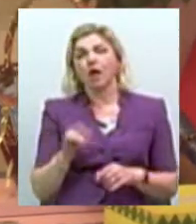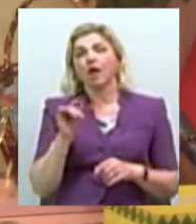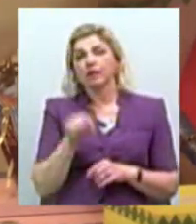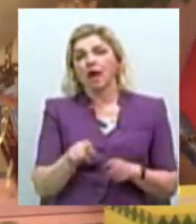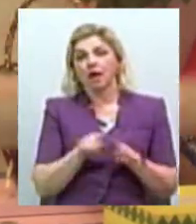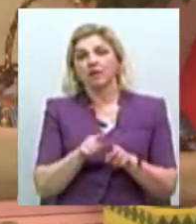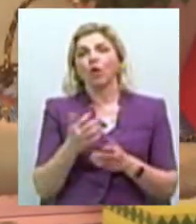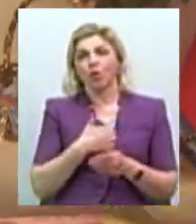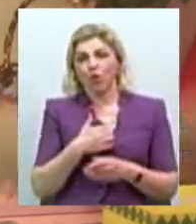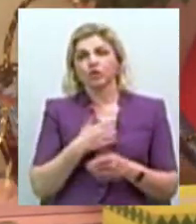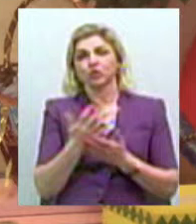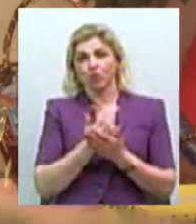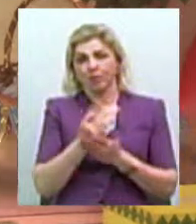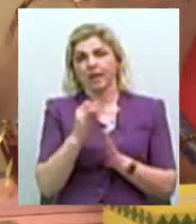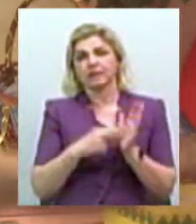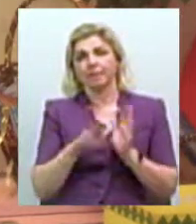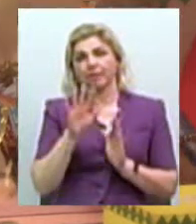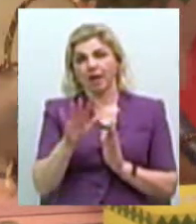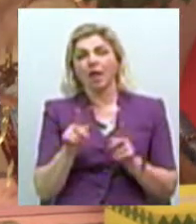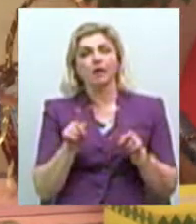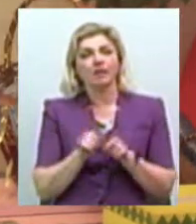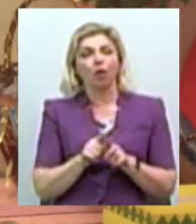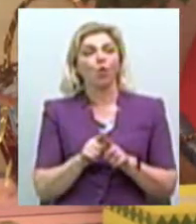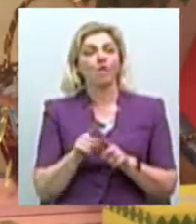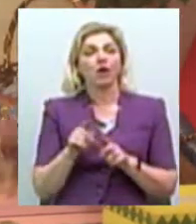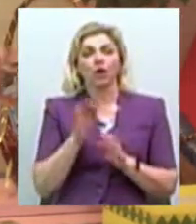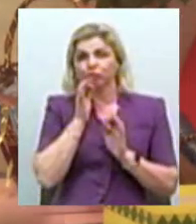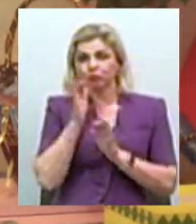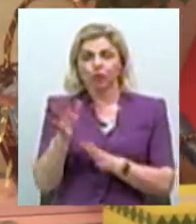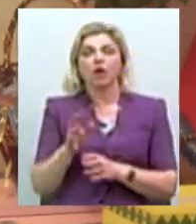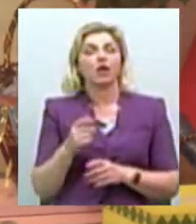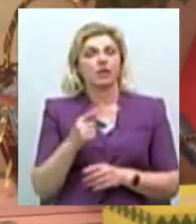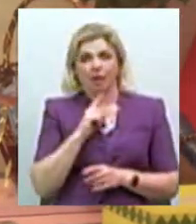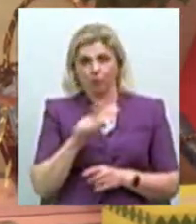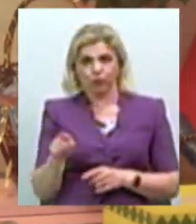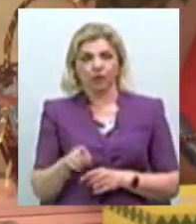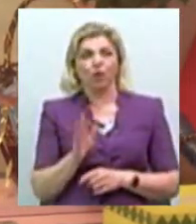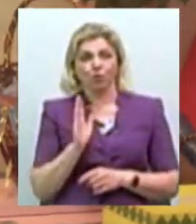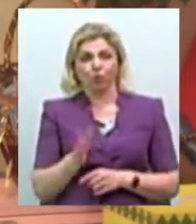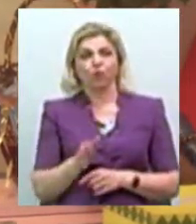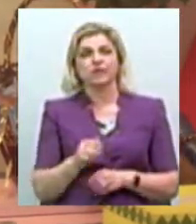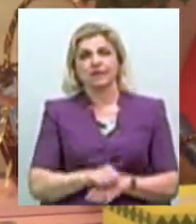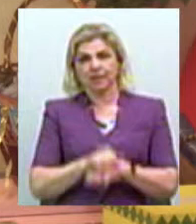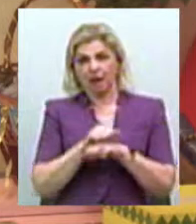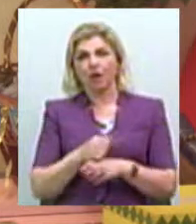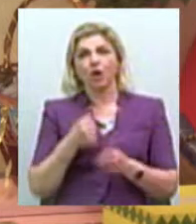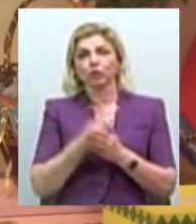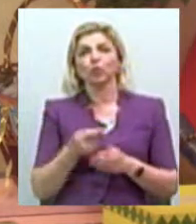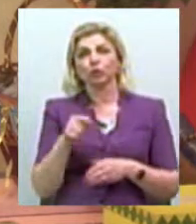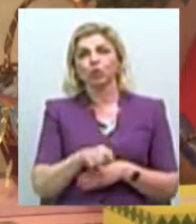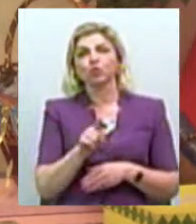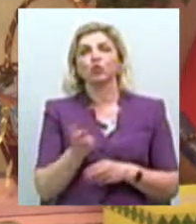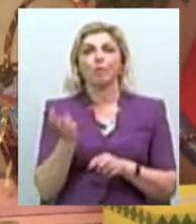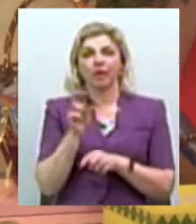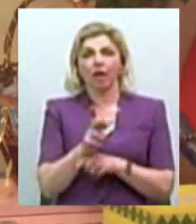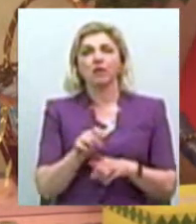збираються поховати і 75-й. Але такого спуску, як і з 67-м, не буде. Буде страйк. Аж до того, що ми прийдемо